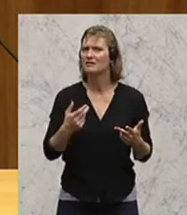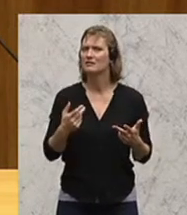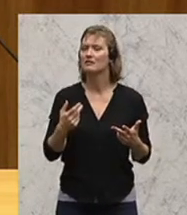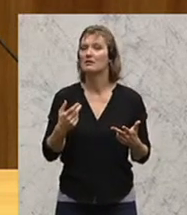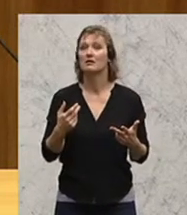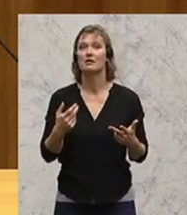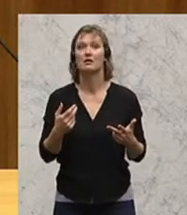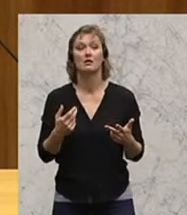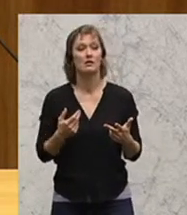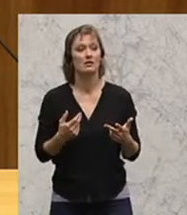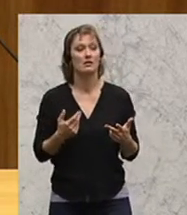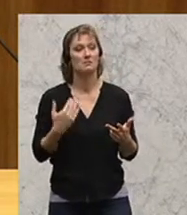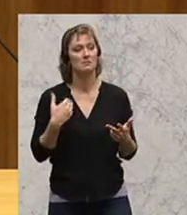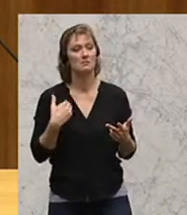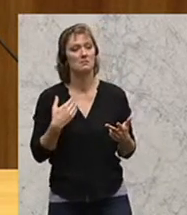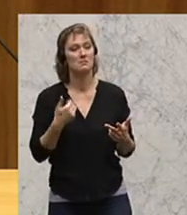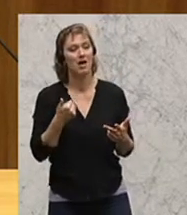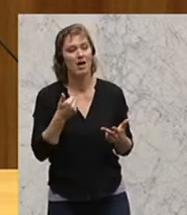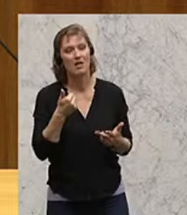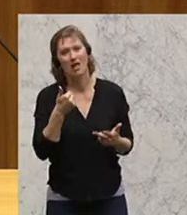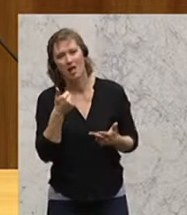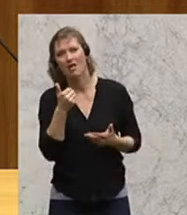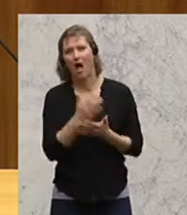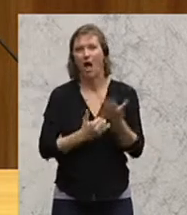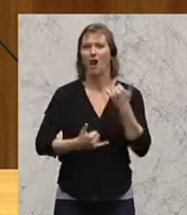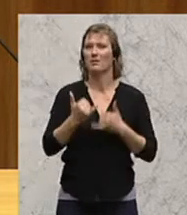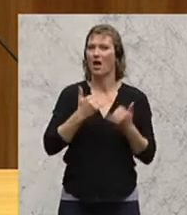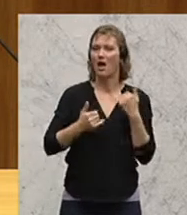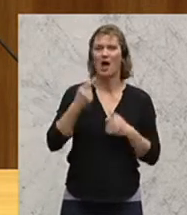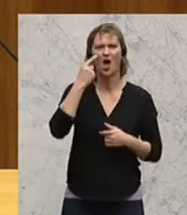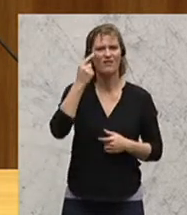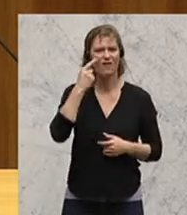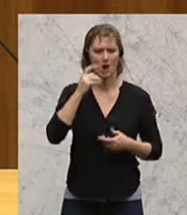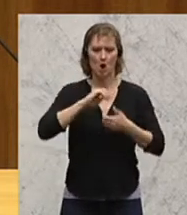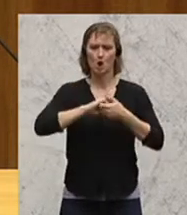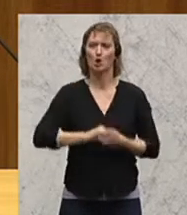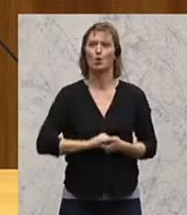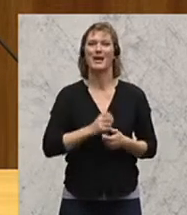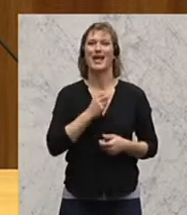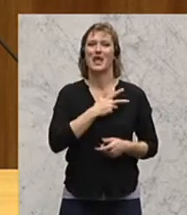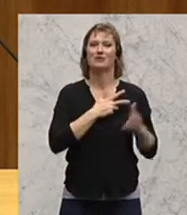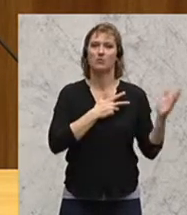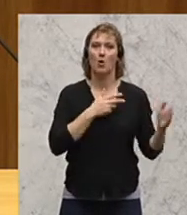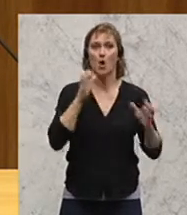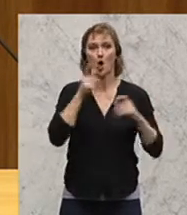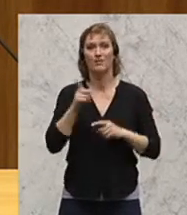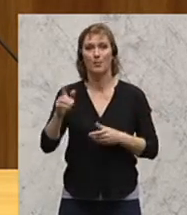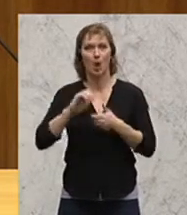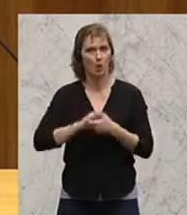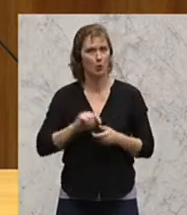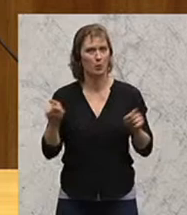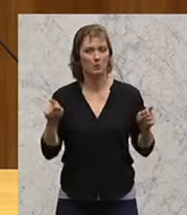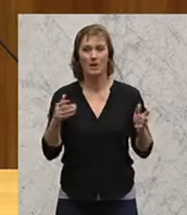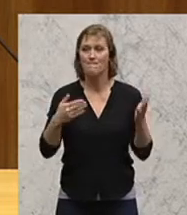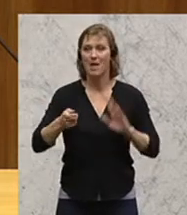ein, eineinhalb Jahren immer stärker, auch in den Klubs von SPÖ und ÖVP, dass